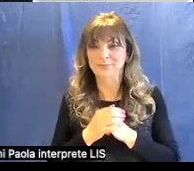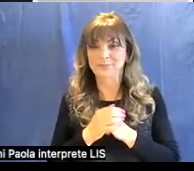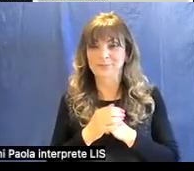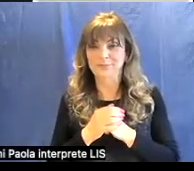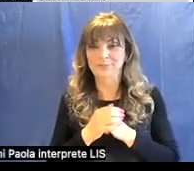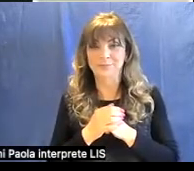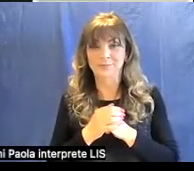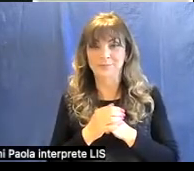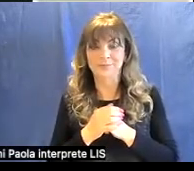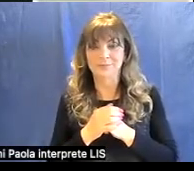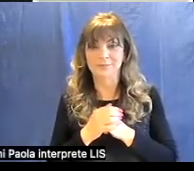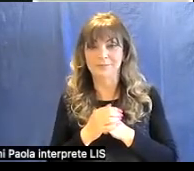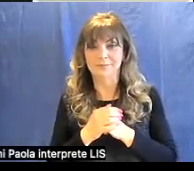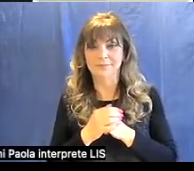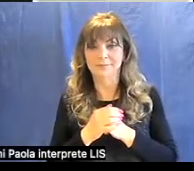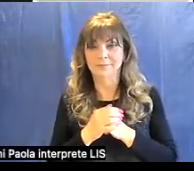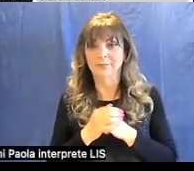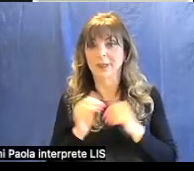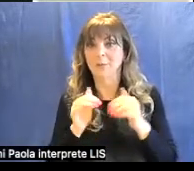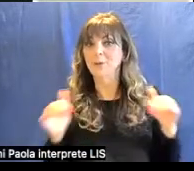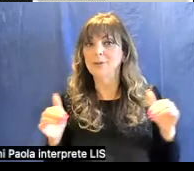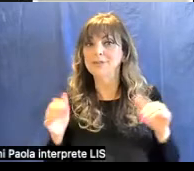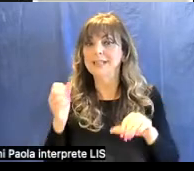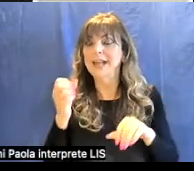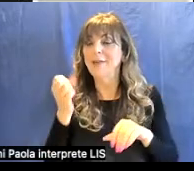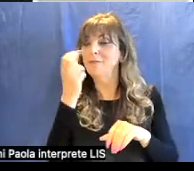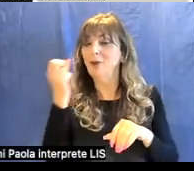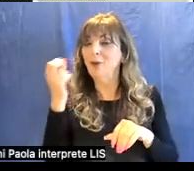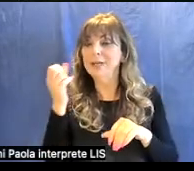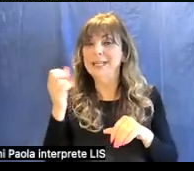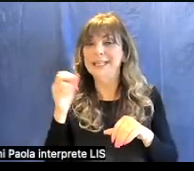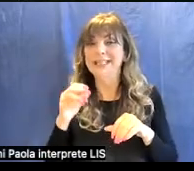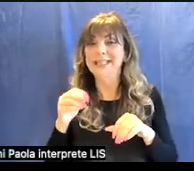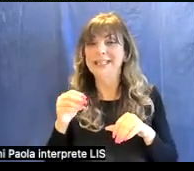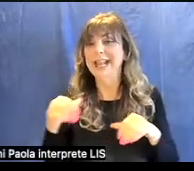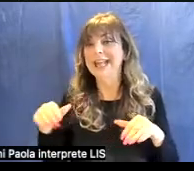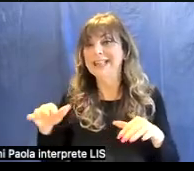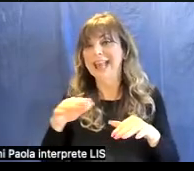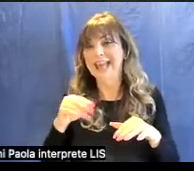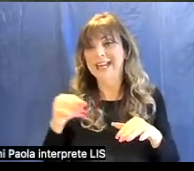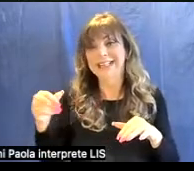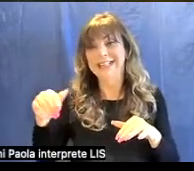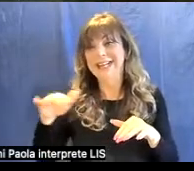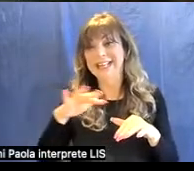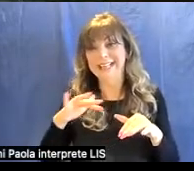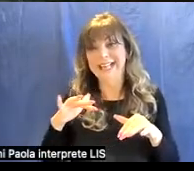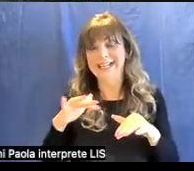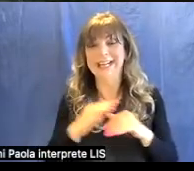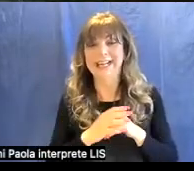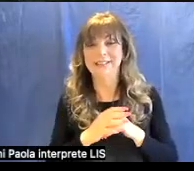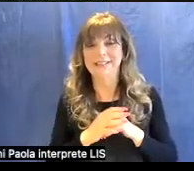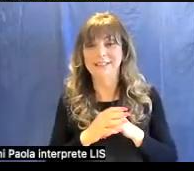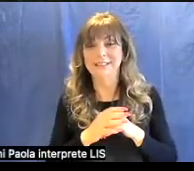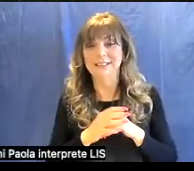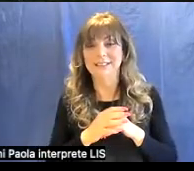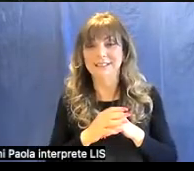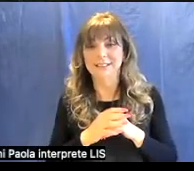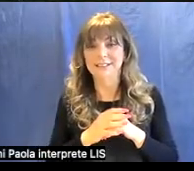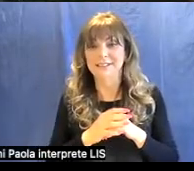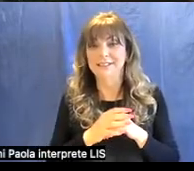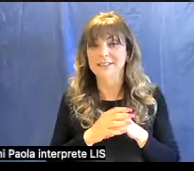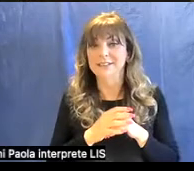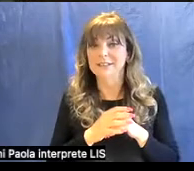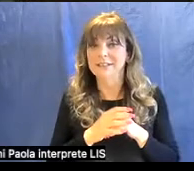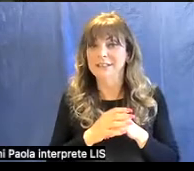Ecco la mostra Fiori della Terra curata dal curatore della sezione di mineralogia